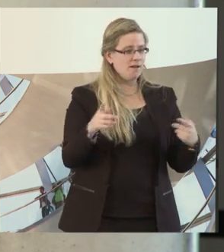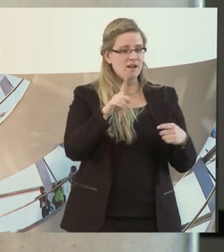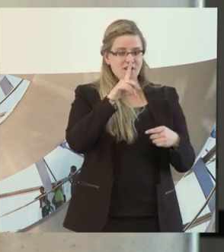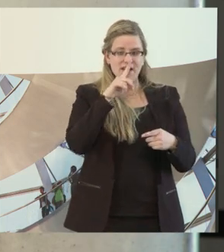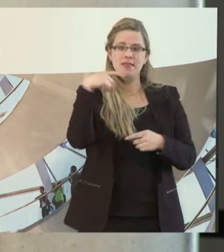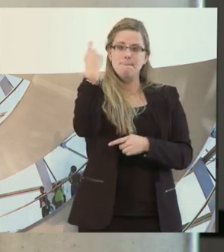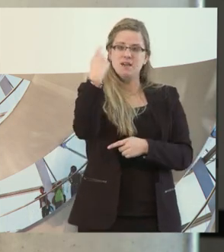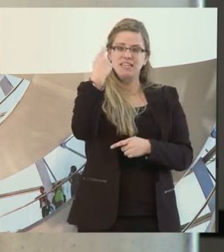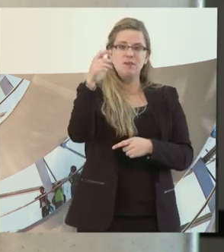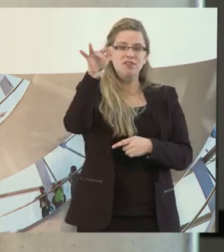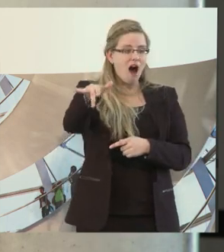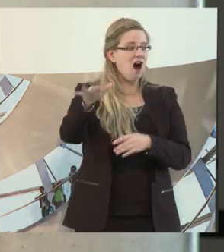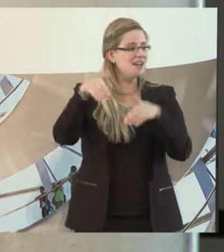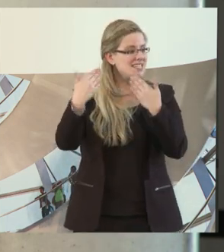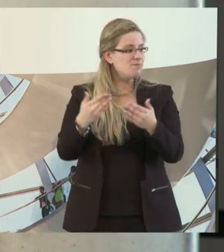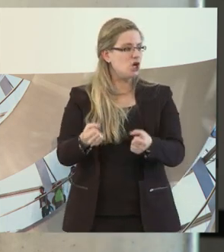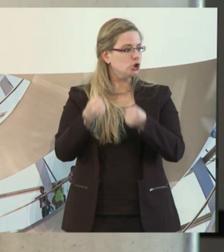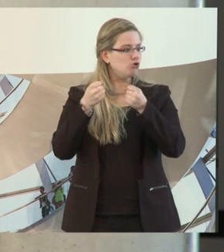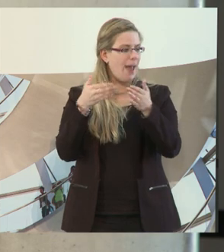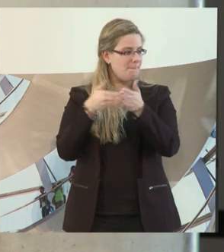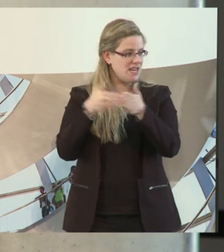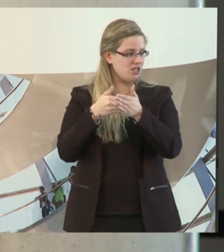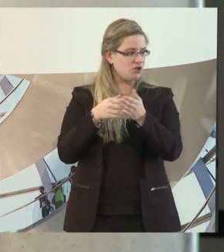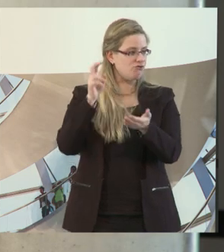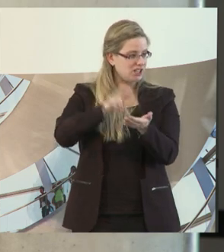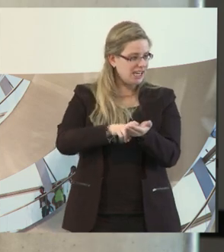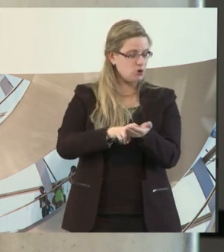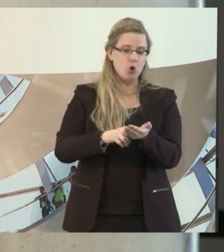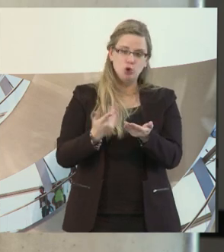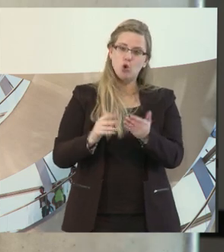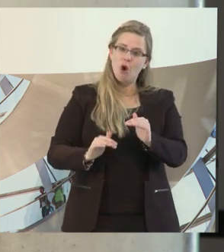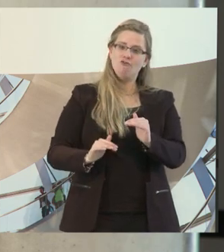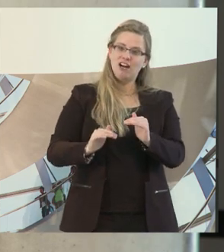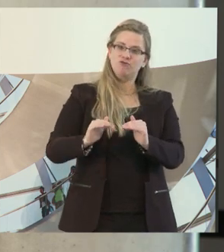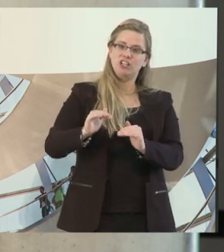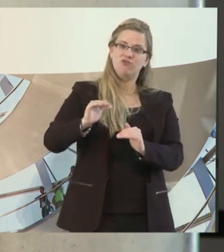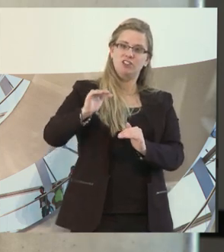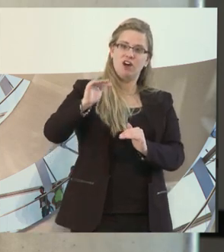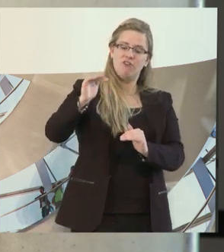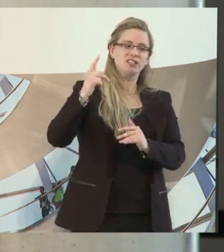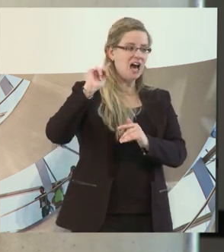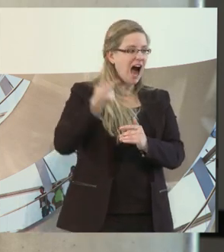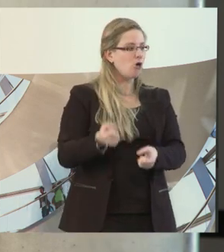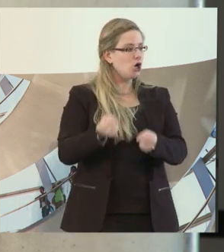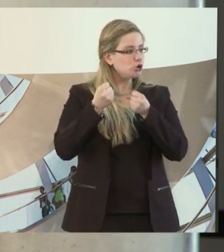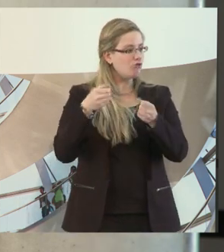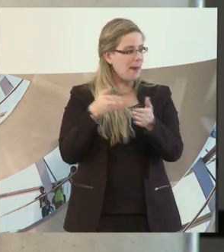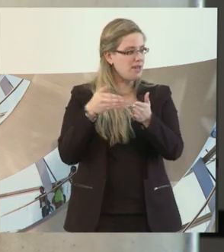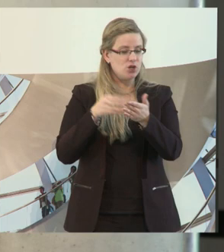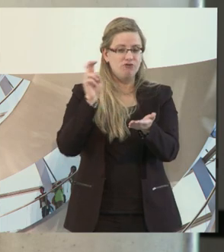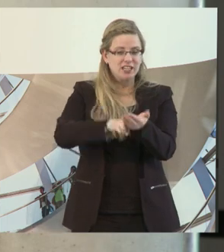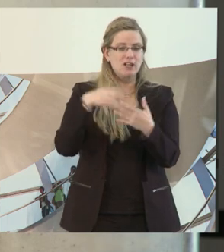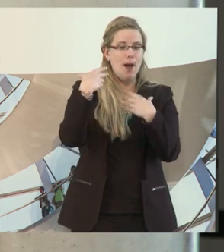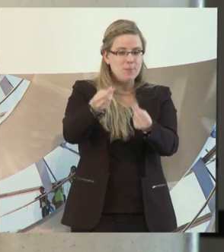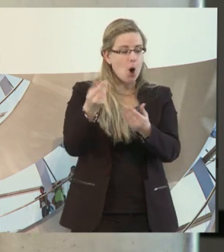wo es Schwerbehindertenvertretungen gibt, die man hat groß werden lassen, die man hat geschult hat und die selbstbewusst durchs Leben gehen und